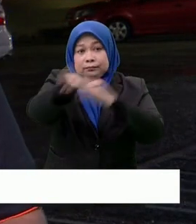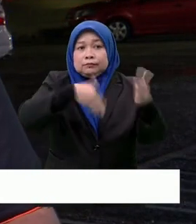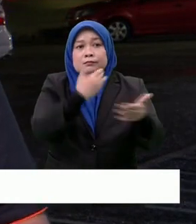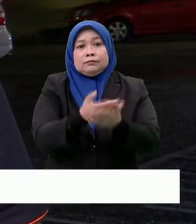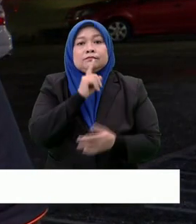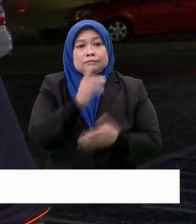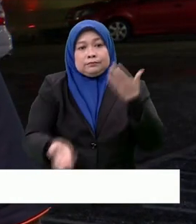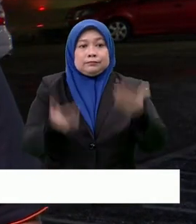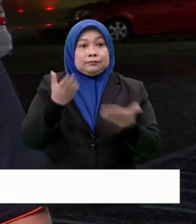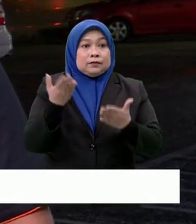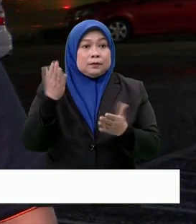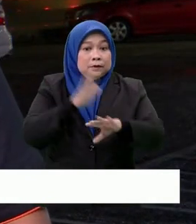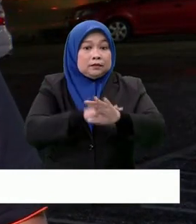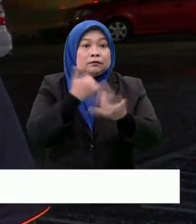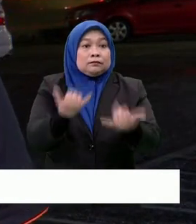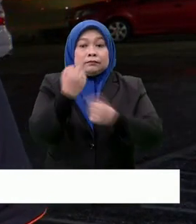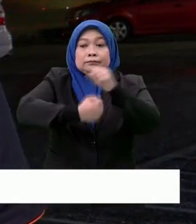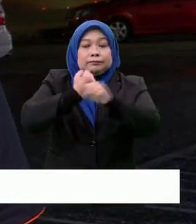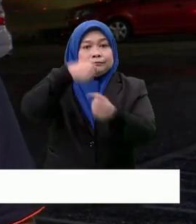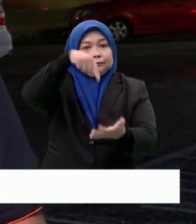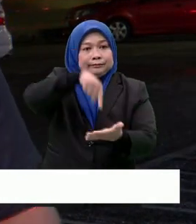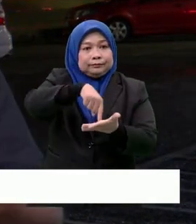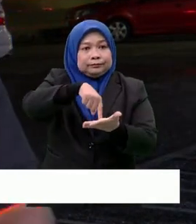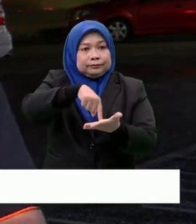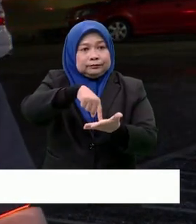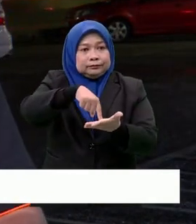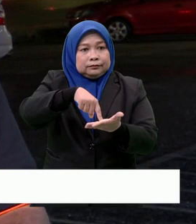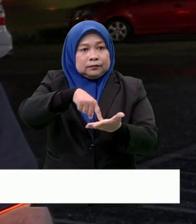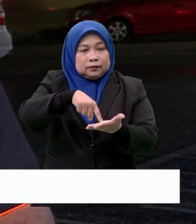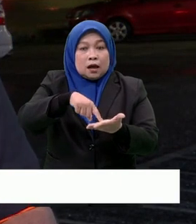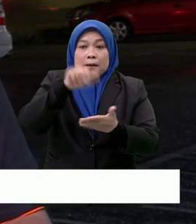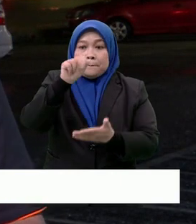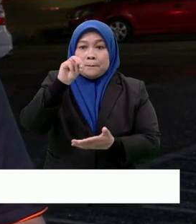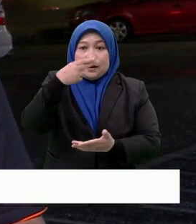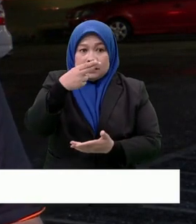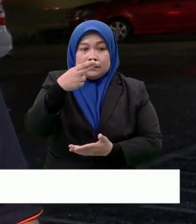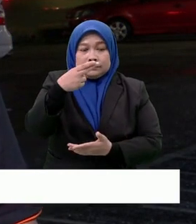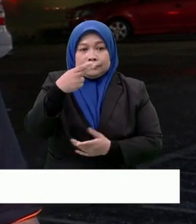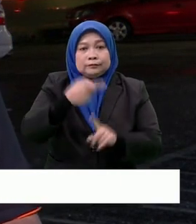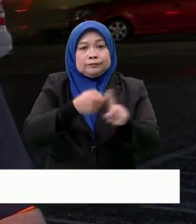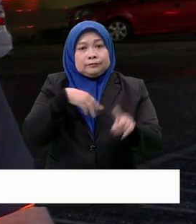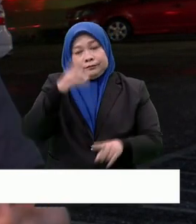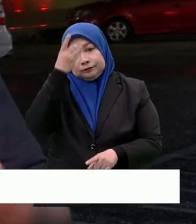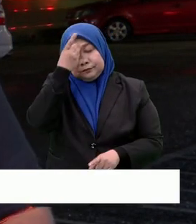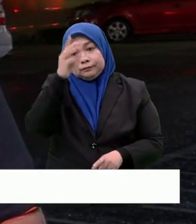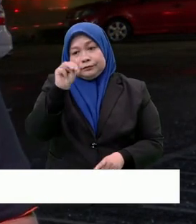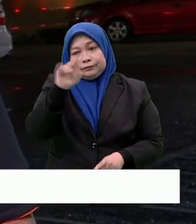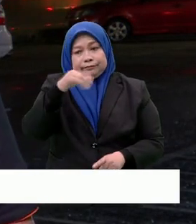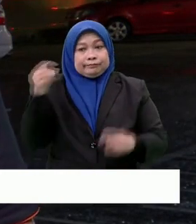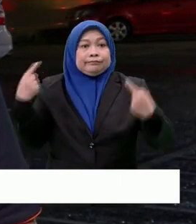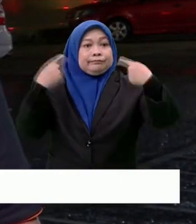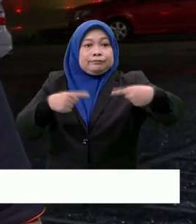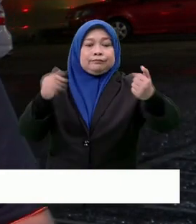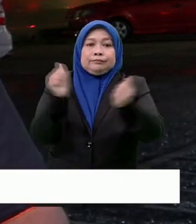kemungkinan pada waktu ini, pada tahun ini kemungkinan amanah iaitu diwakili oleh Datuk Seri Mujahid akan dilawan oleh